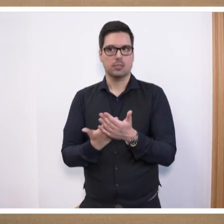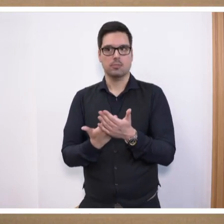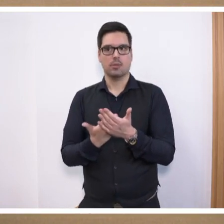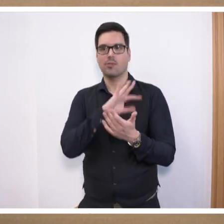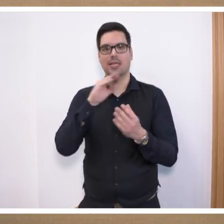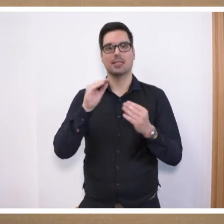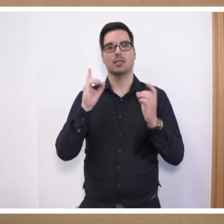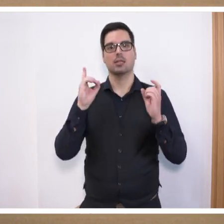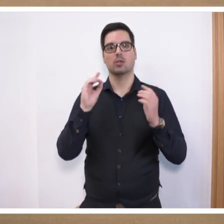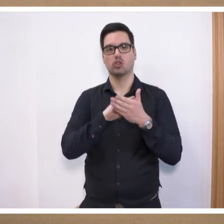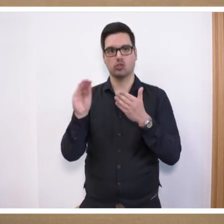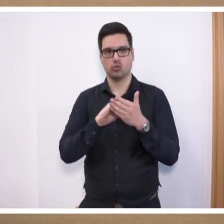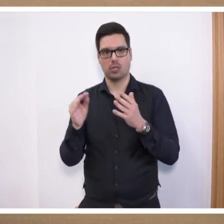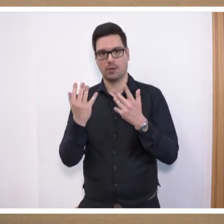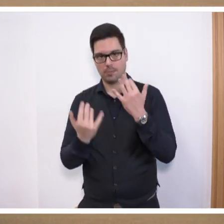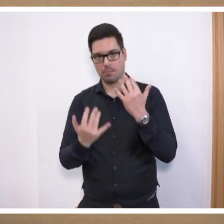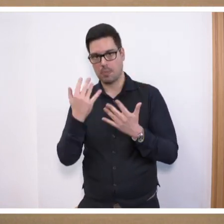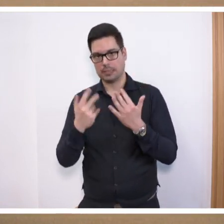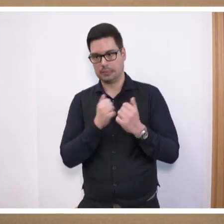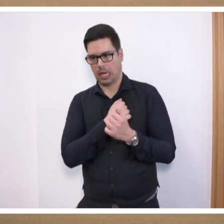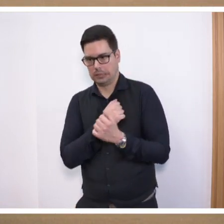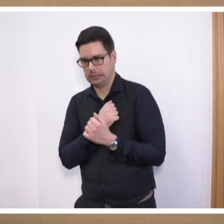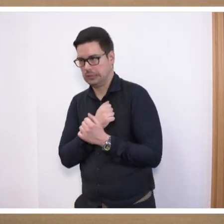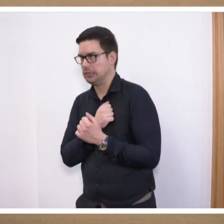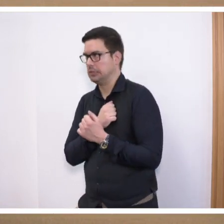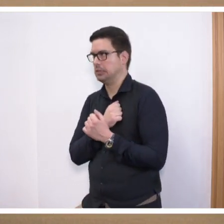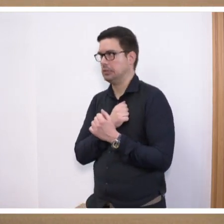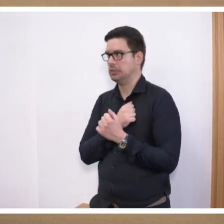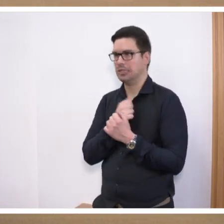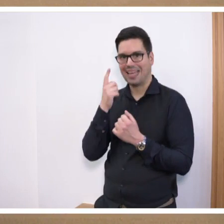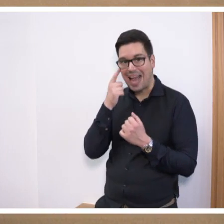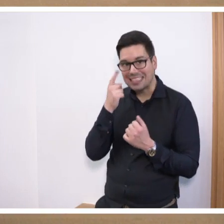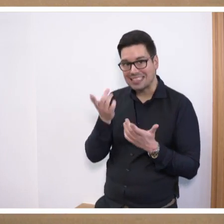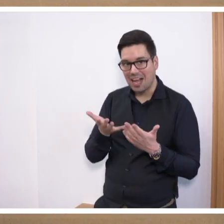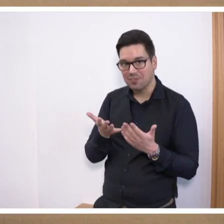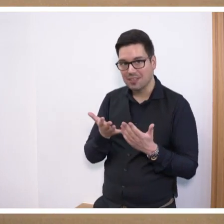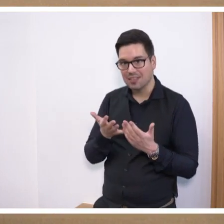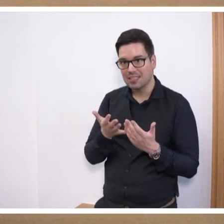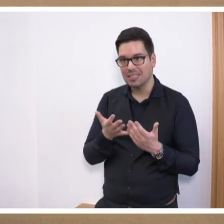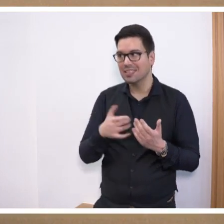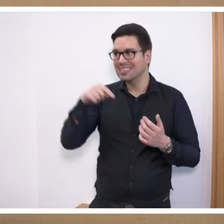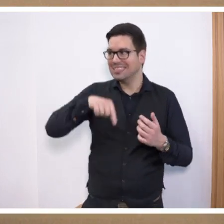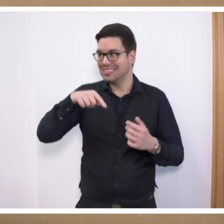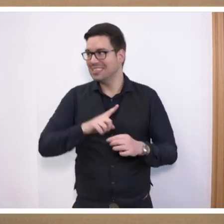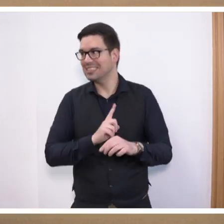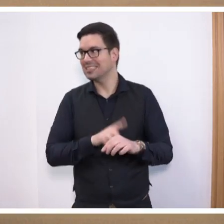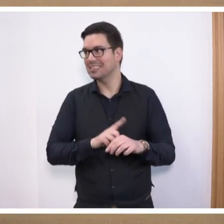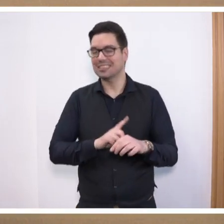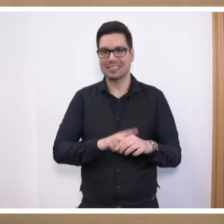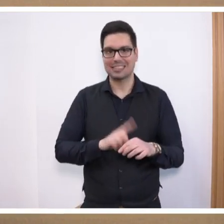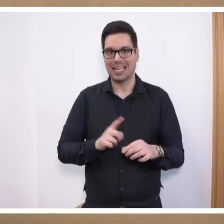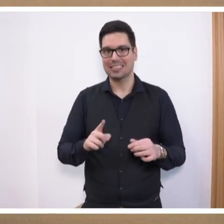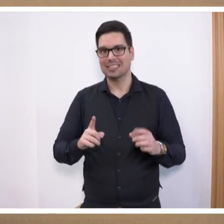und Schüler regelrecht vor dem Mathematikunterricht fürchten. Ernsthaft? Kann es wirklich sein, dass in dieser Zeit jetzt auch noch die